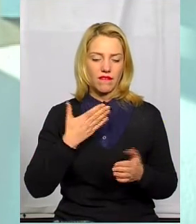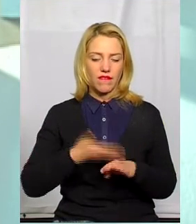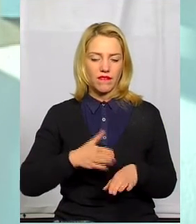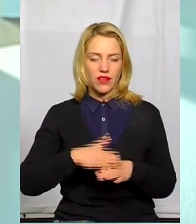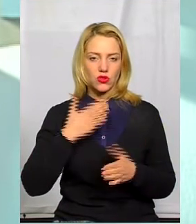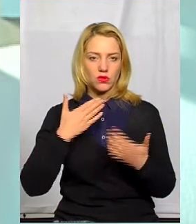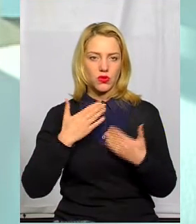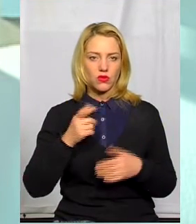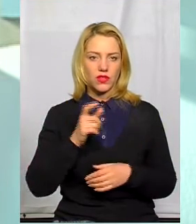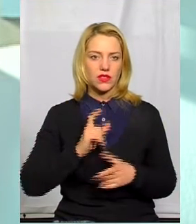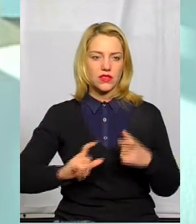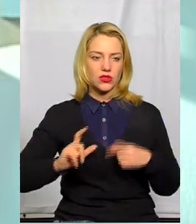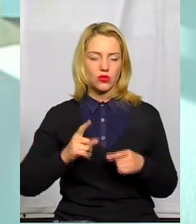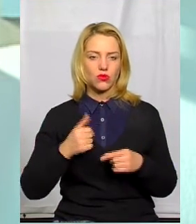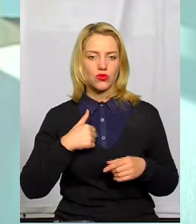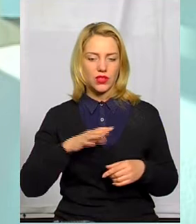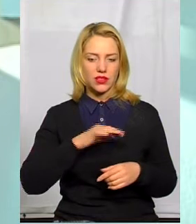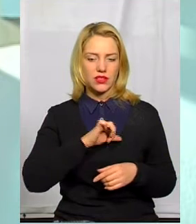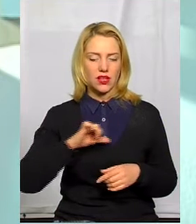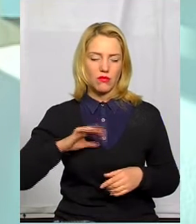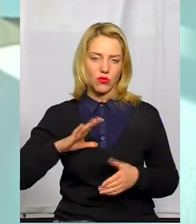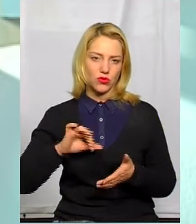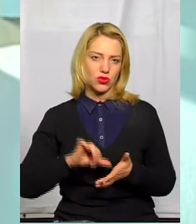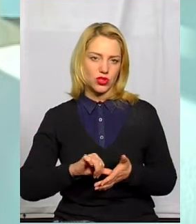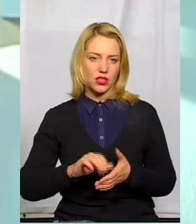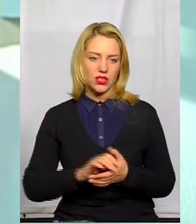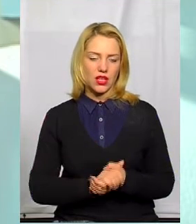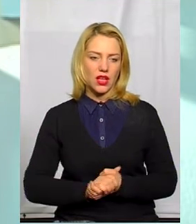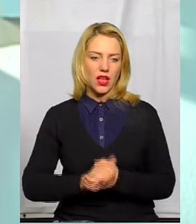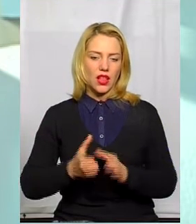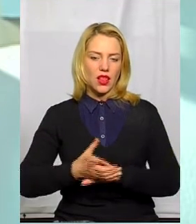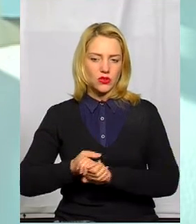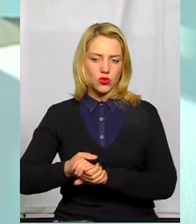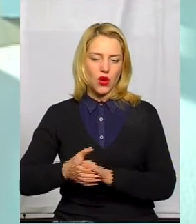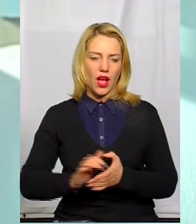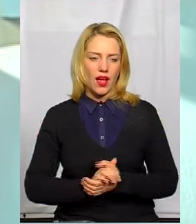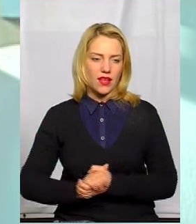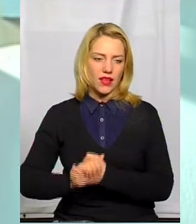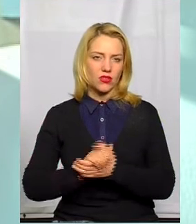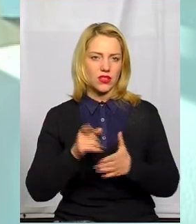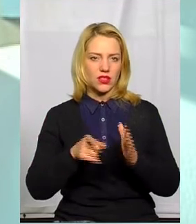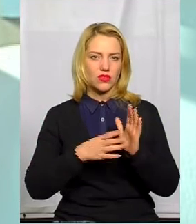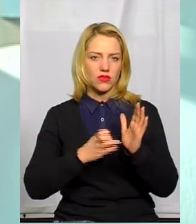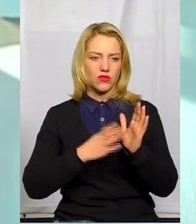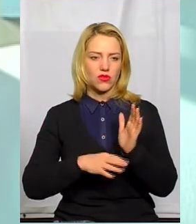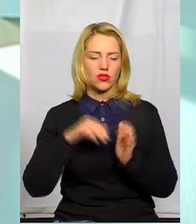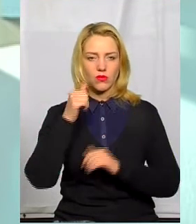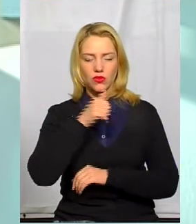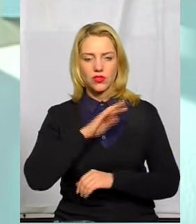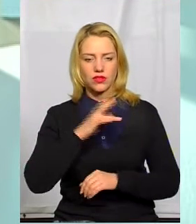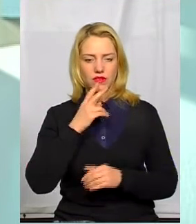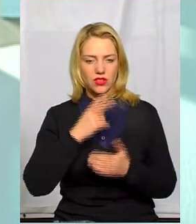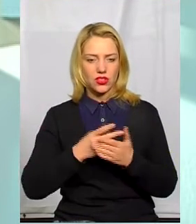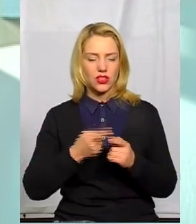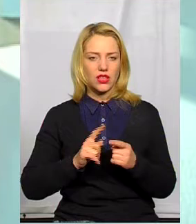студентами по тій причині, що я сам була учасником ланцюга єдності в 1990 році, зважаючи на те,